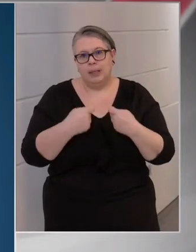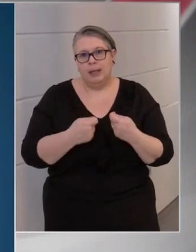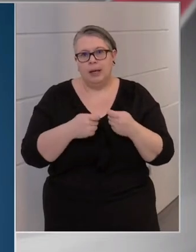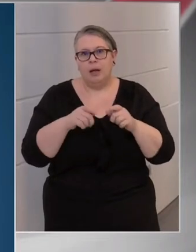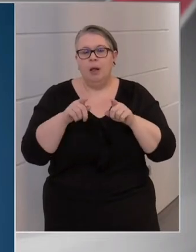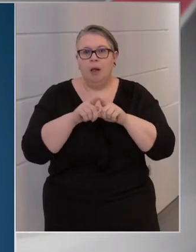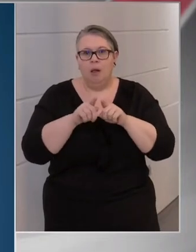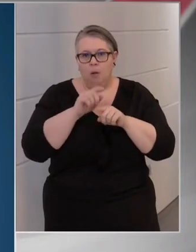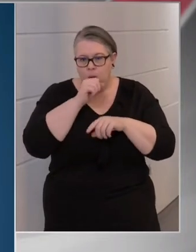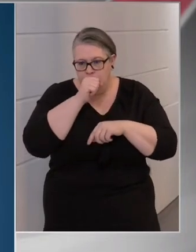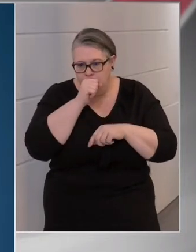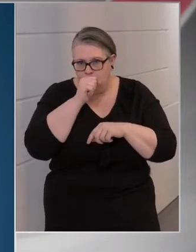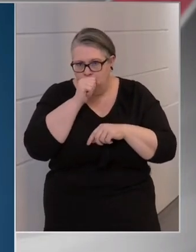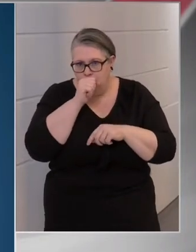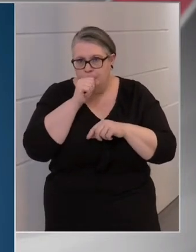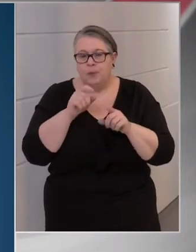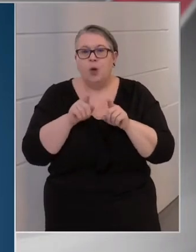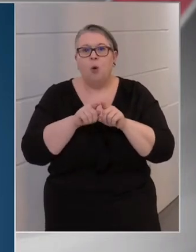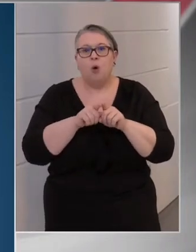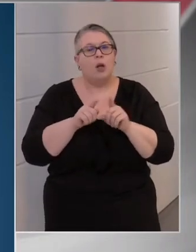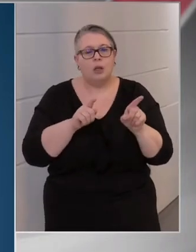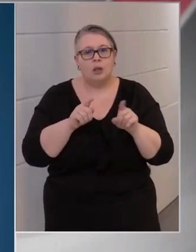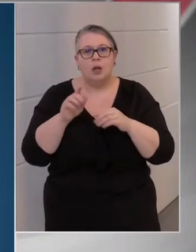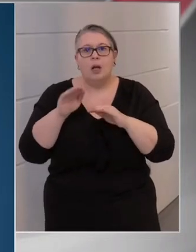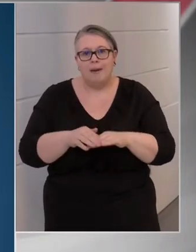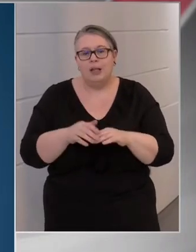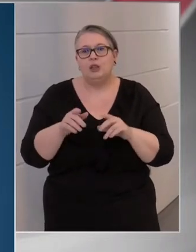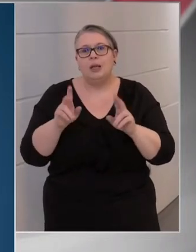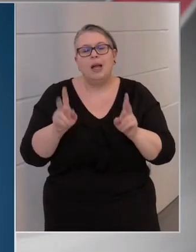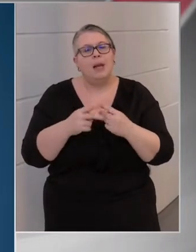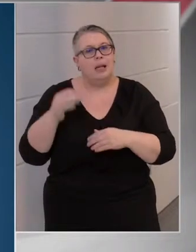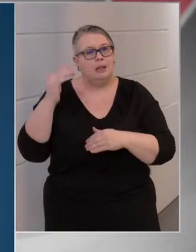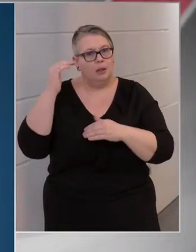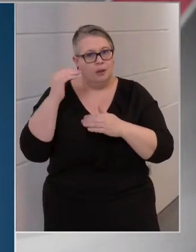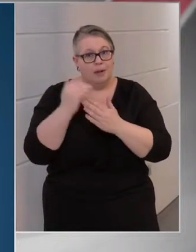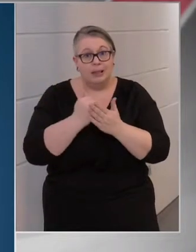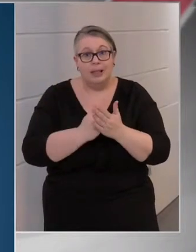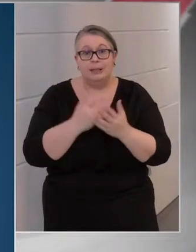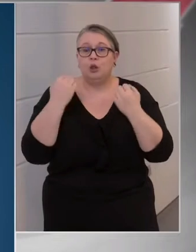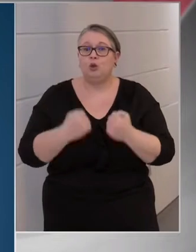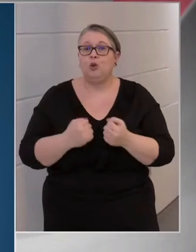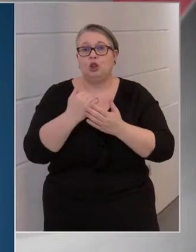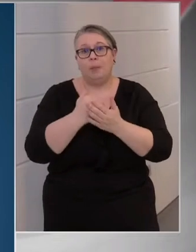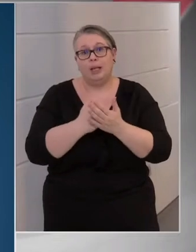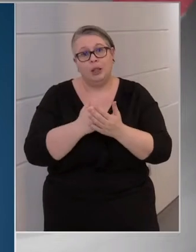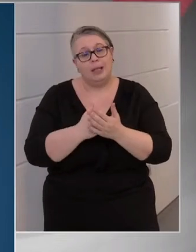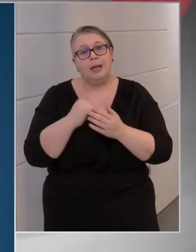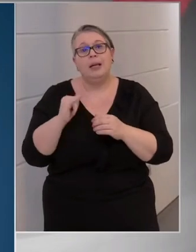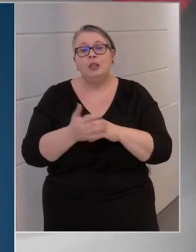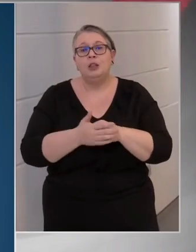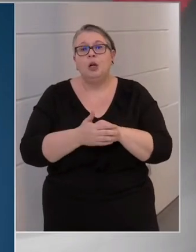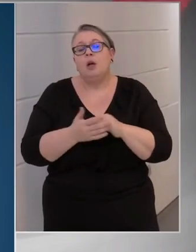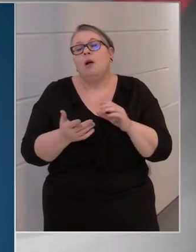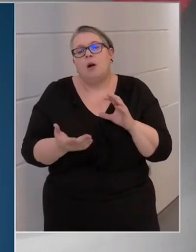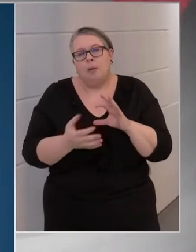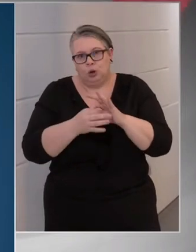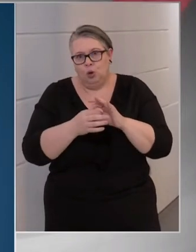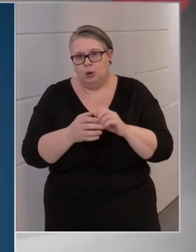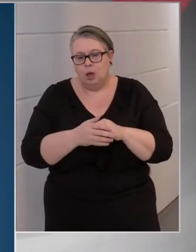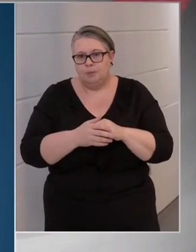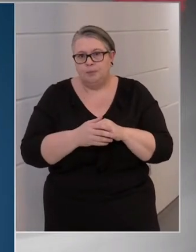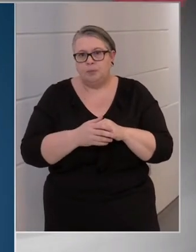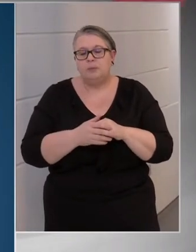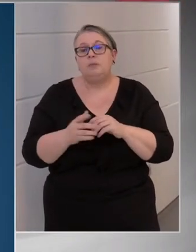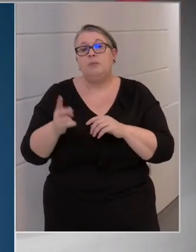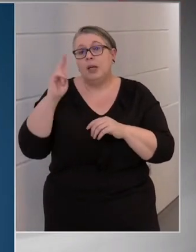olyan szerény és olyan kevés, hogy nem lehet azt feltételezni, hogy a súlyosabb esetek és az ezek a oltást követőt összefüggés lenne. De